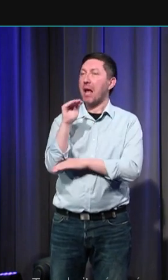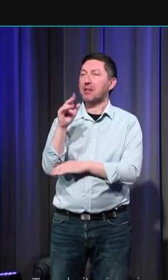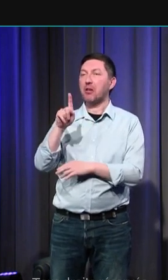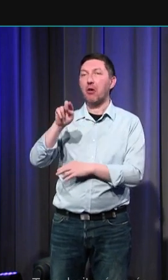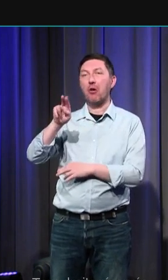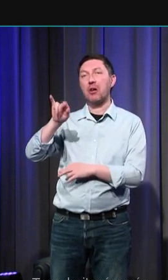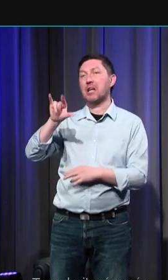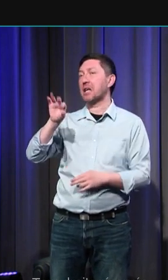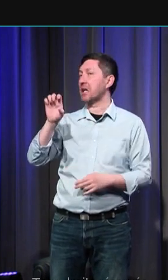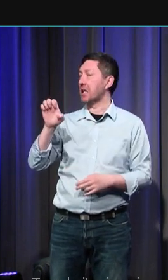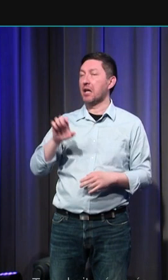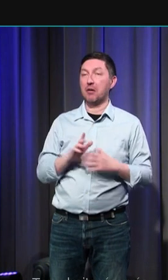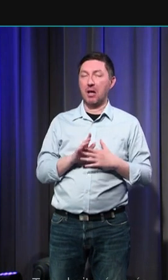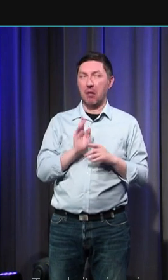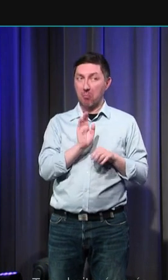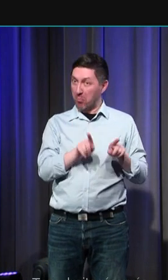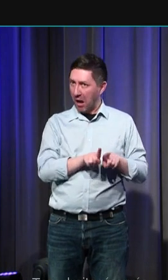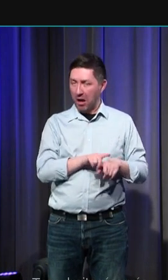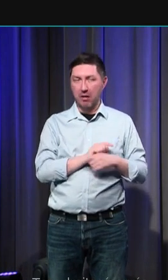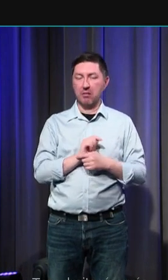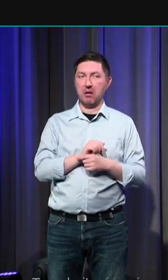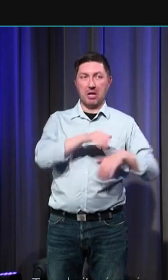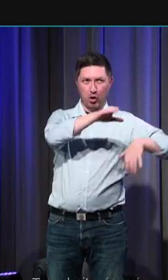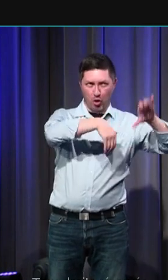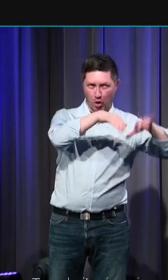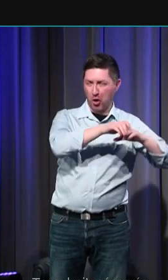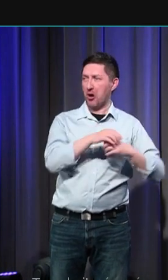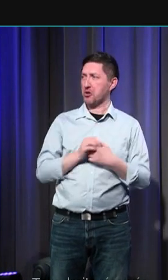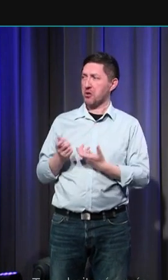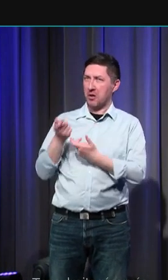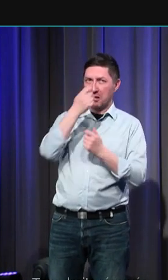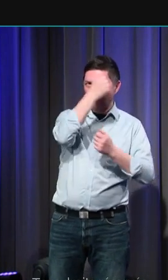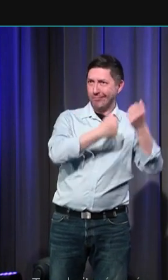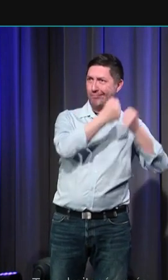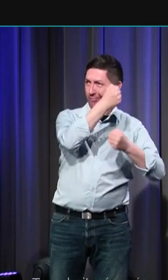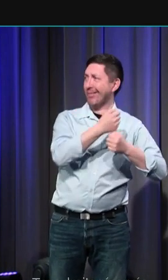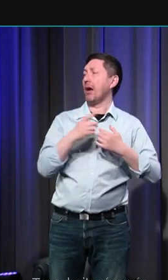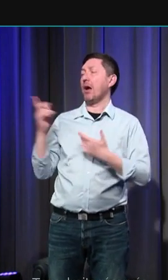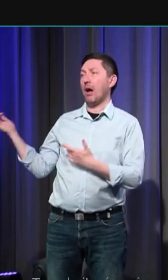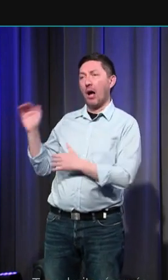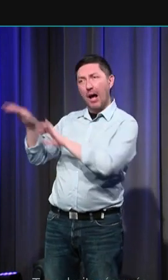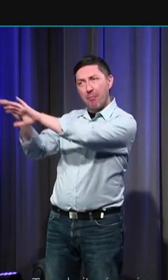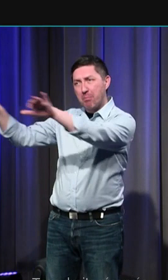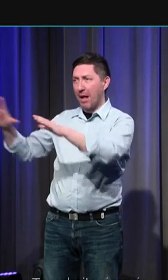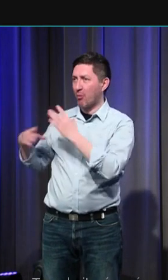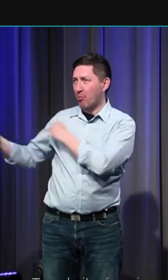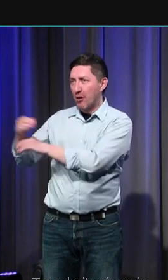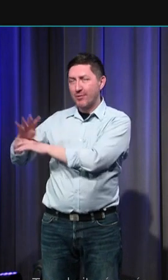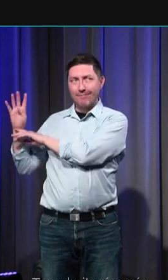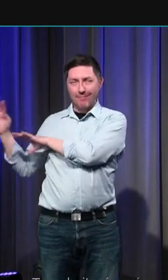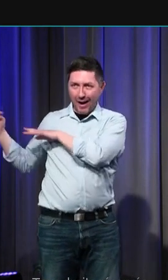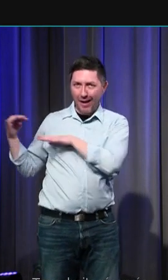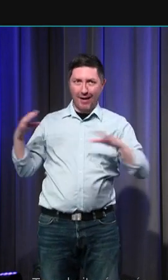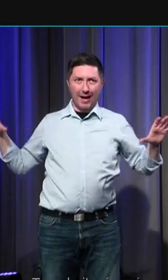toxin afin d'appeler les habitants à se rassembler en arme devant les demeures des consuls et surtout constatent-ils